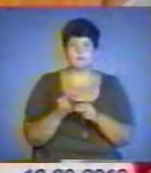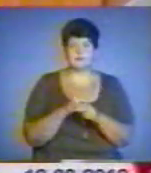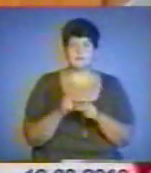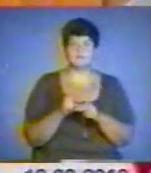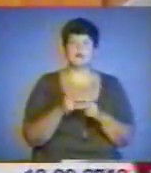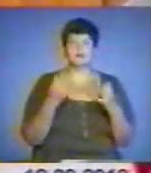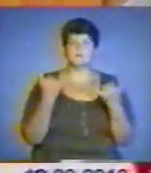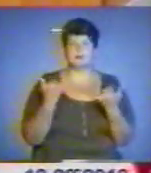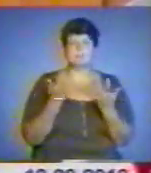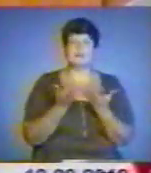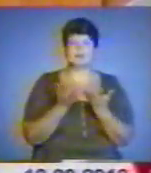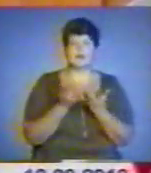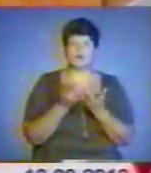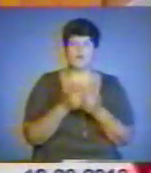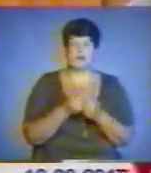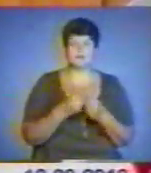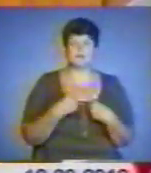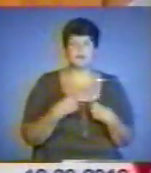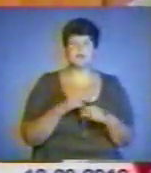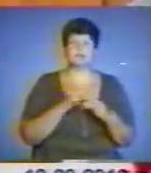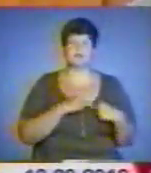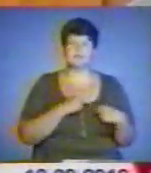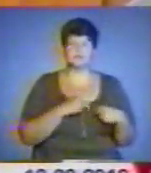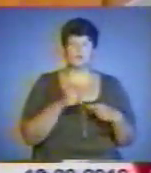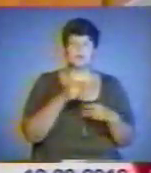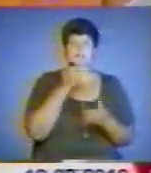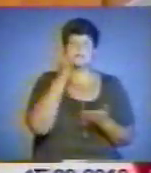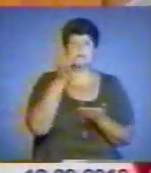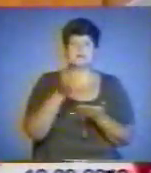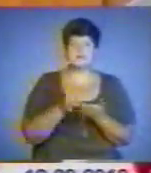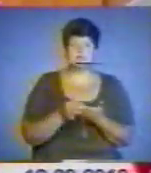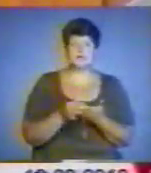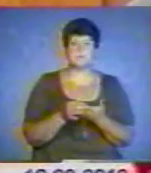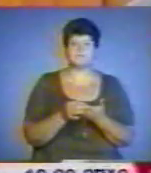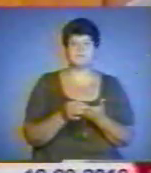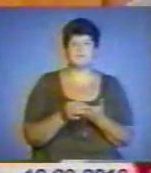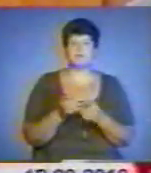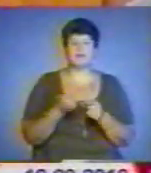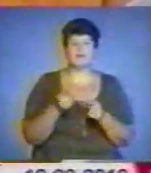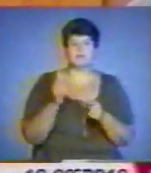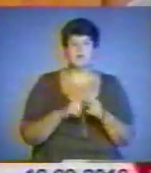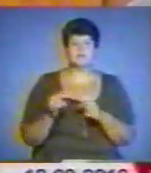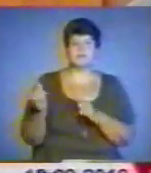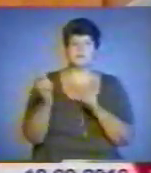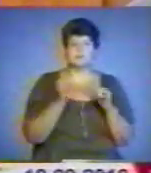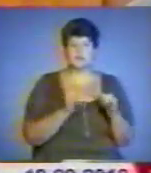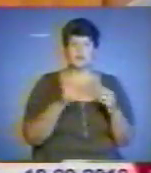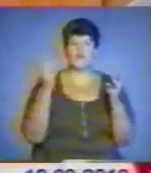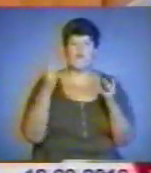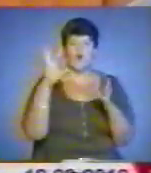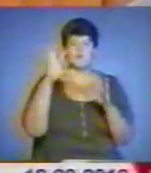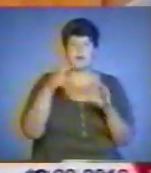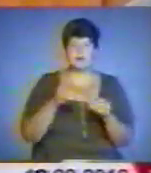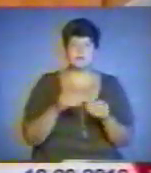як ми підрахували, наші працівники по їхніх звітах, це забезпечено вогнегасниками всі навчальні